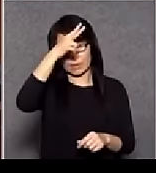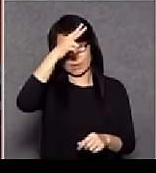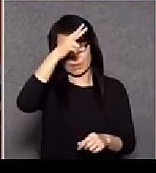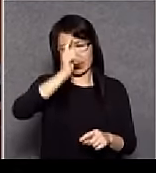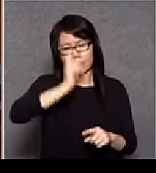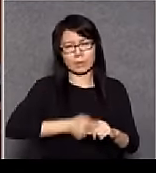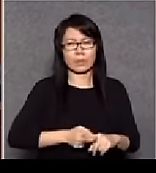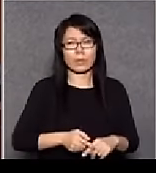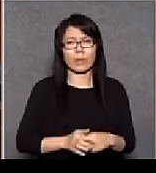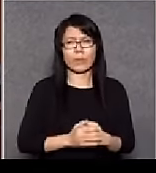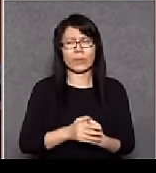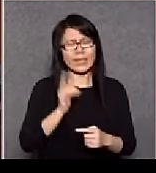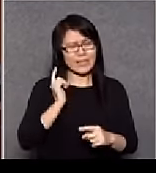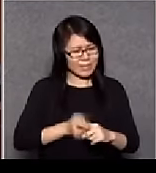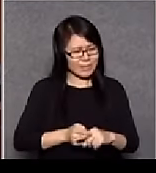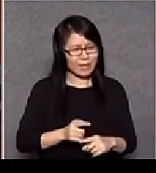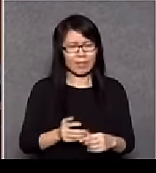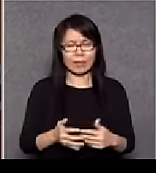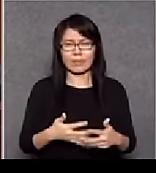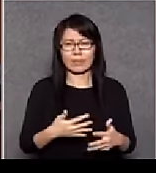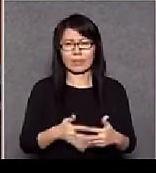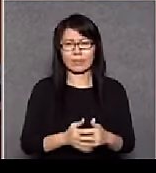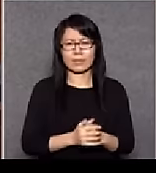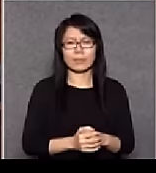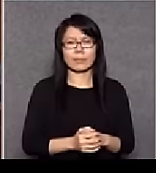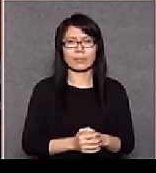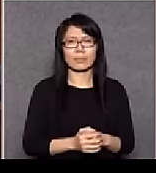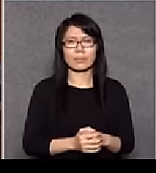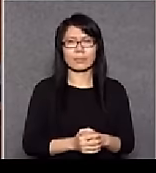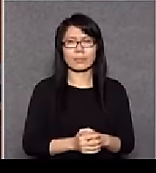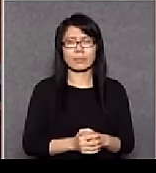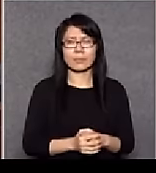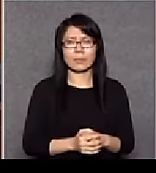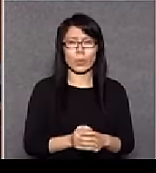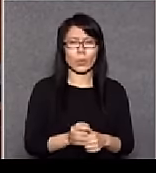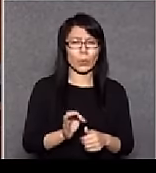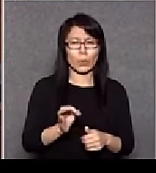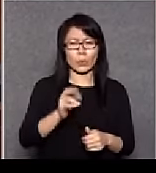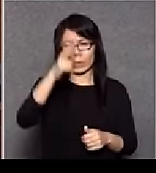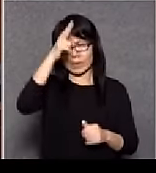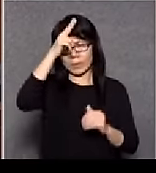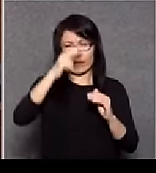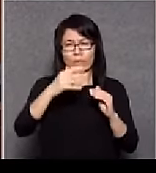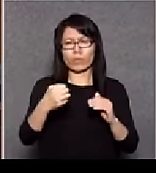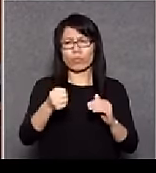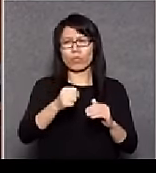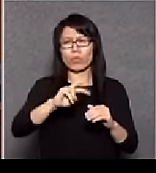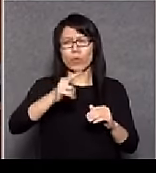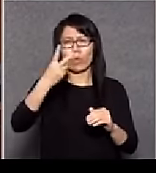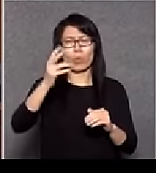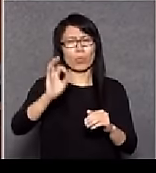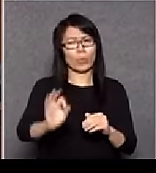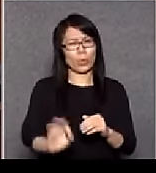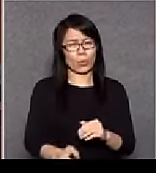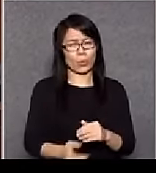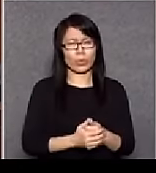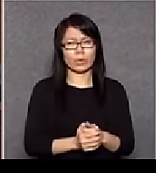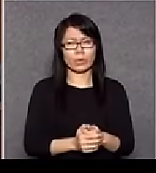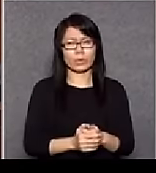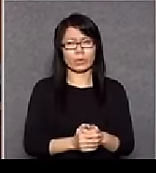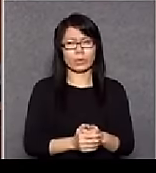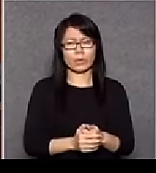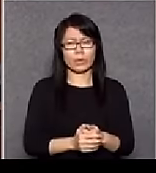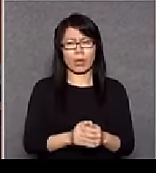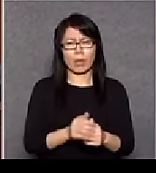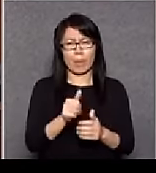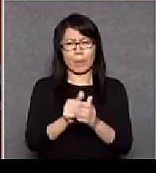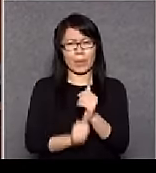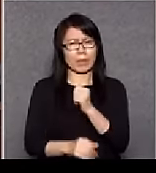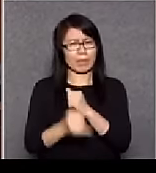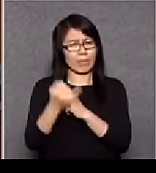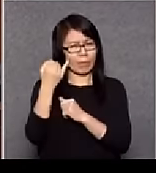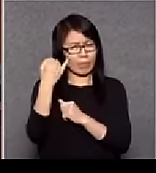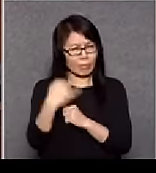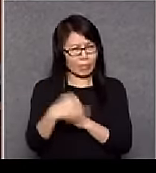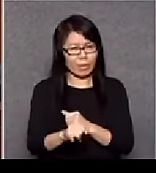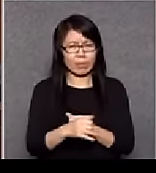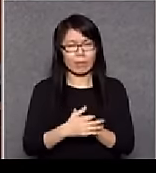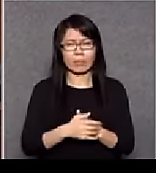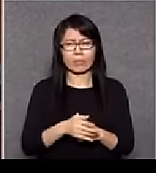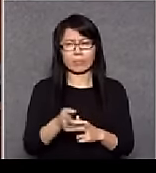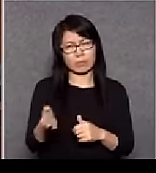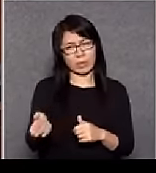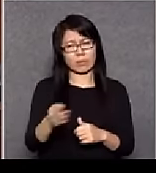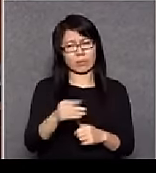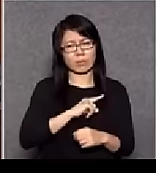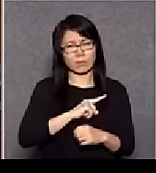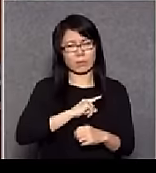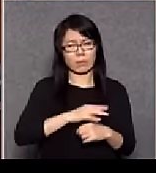這是一個事實來的是沒有一個官員可以改變也都沒有一個官員可以逃避的那你是一個